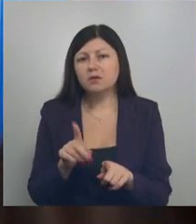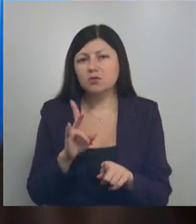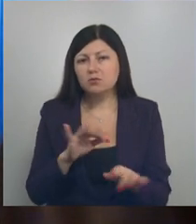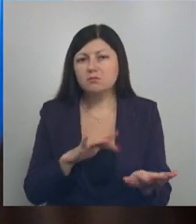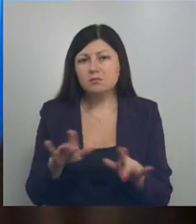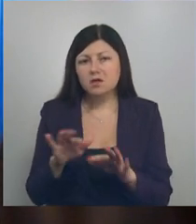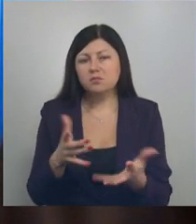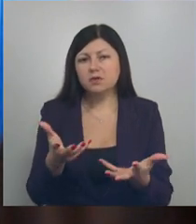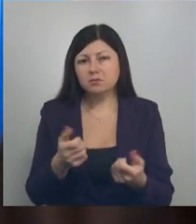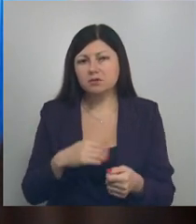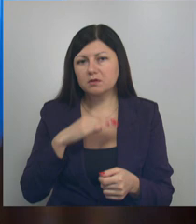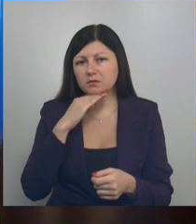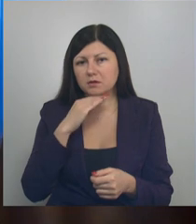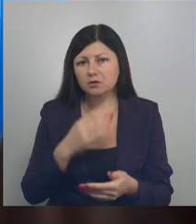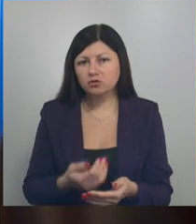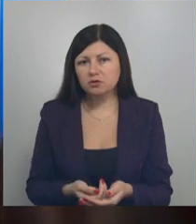предпринимаются достаточные.